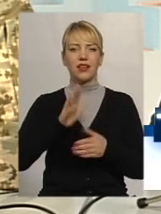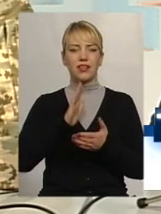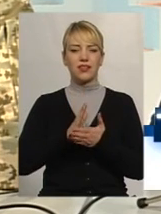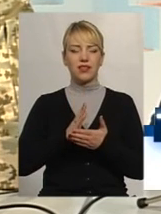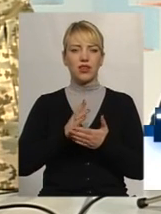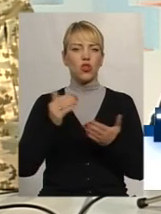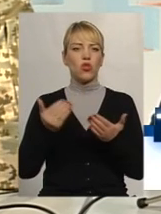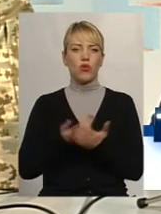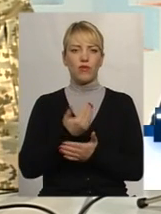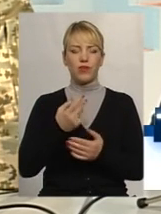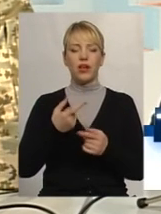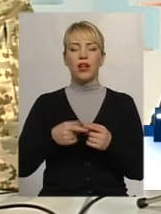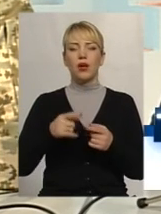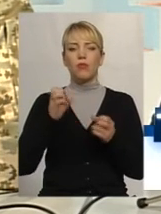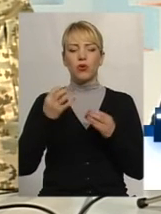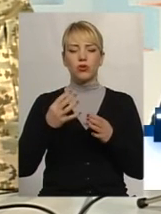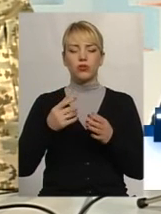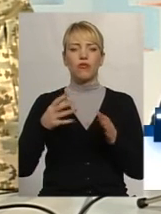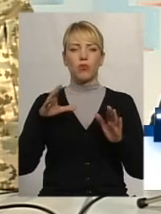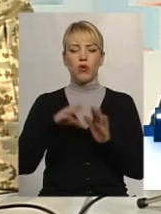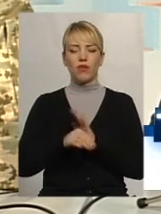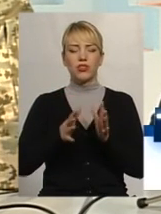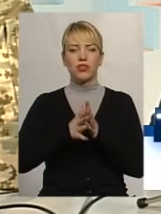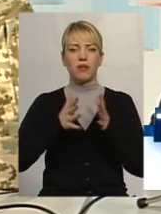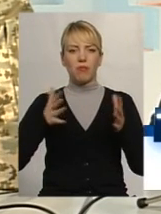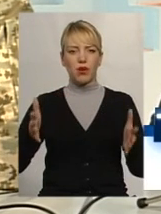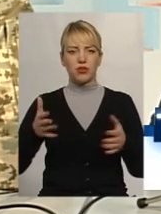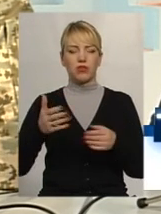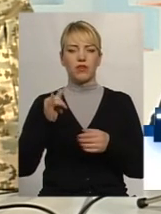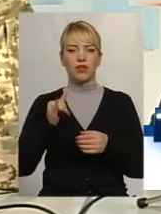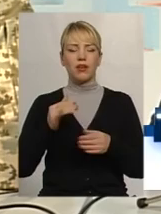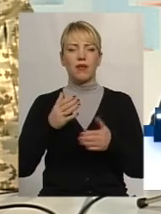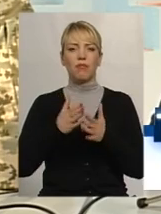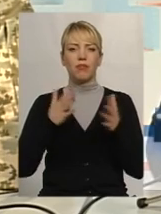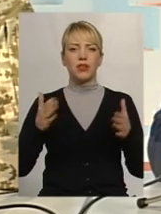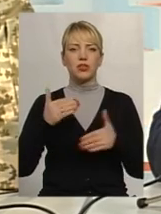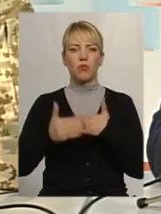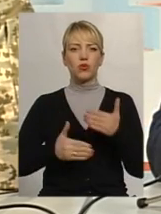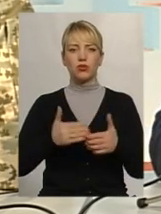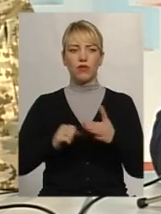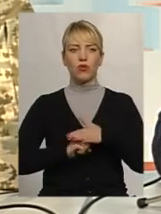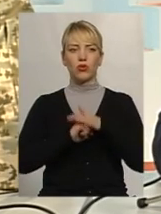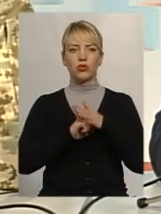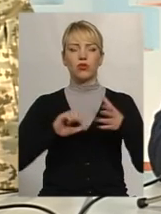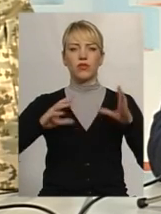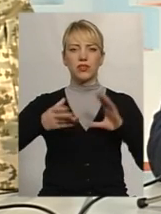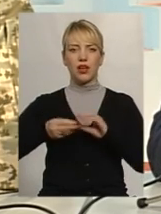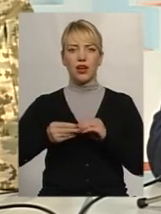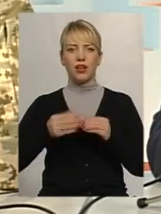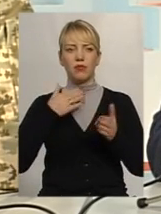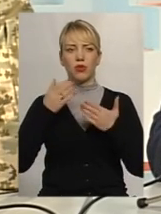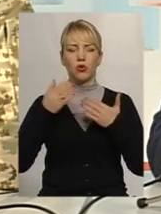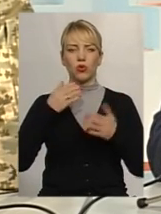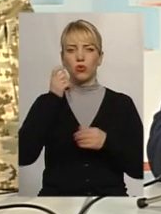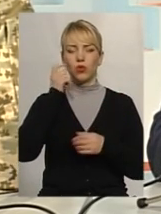справа впровадження це більш масово, більш послідовно. І це відбувається. В основі взагалі підходу